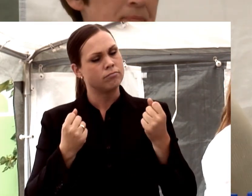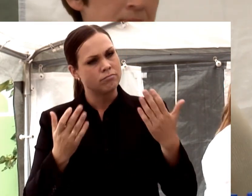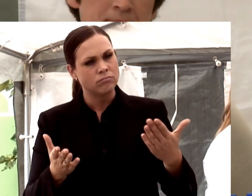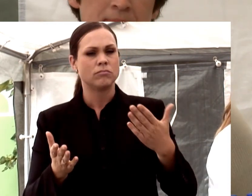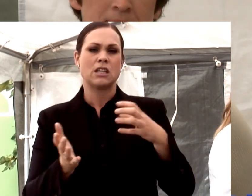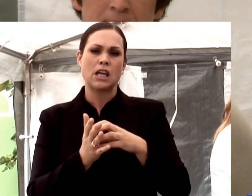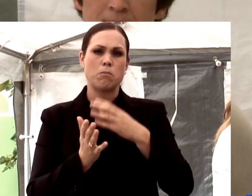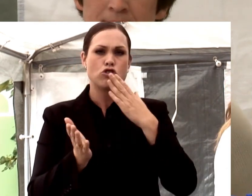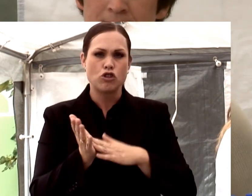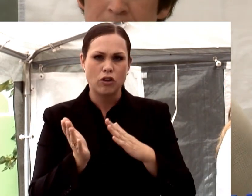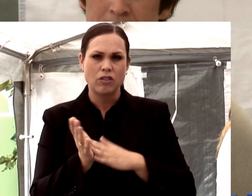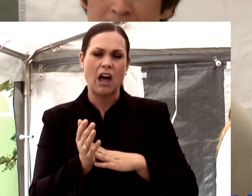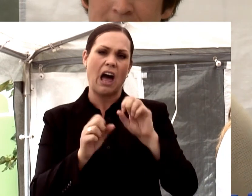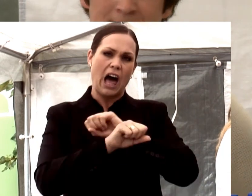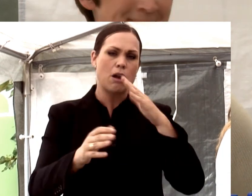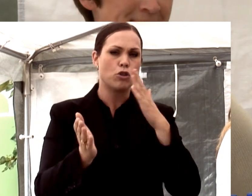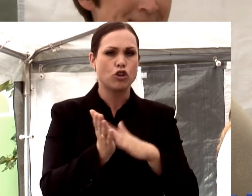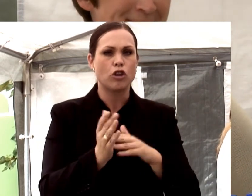samhällsnytta och medlemsnytta.